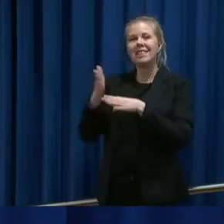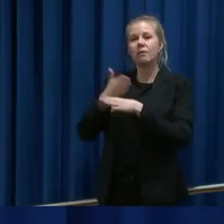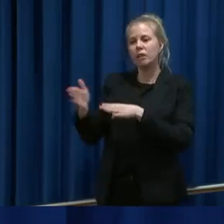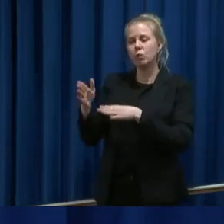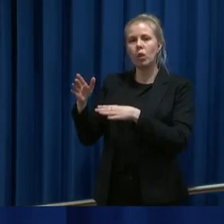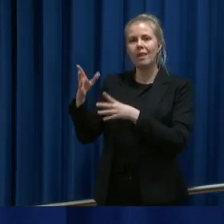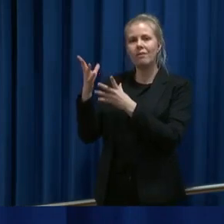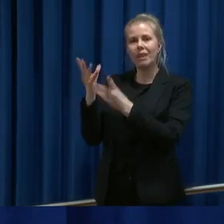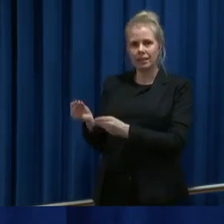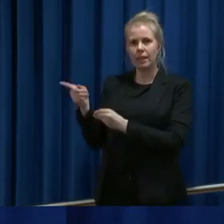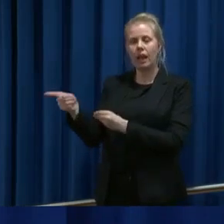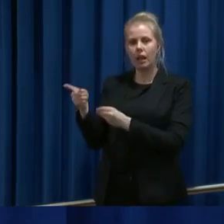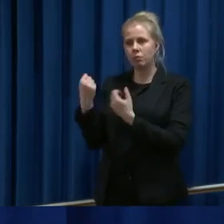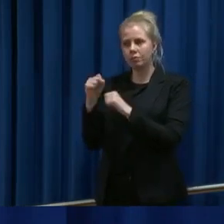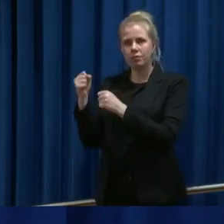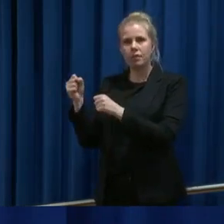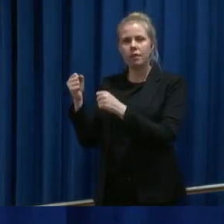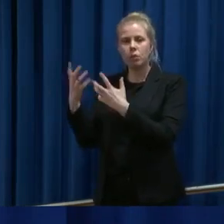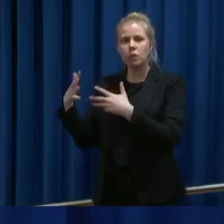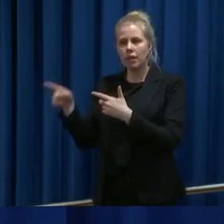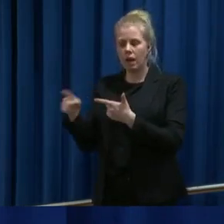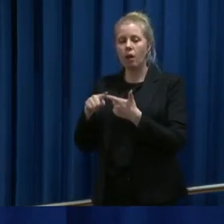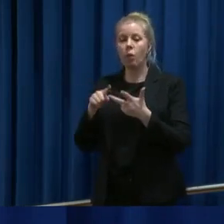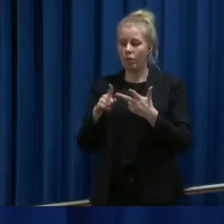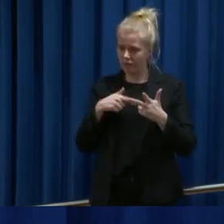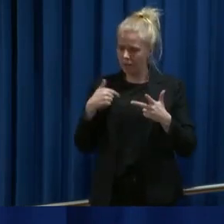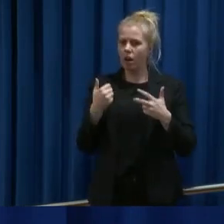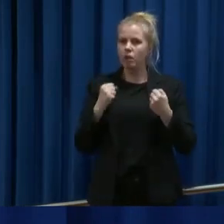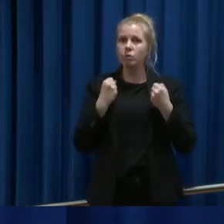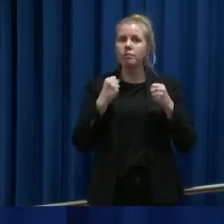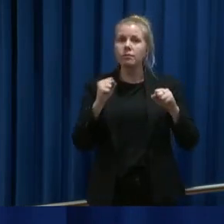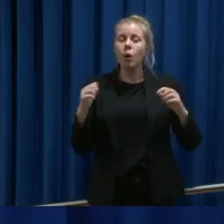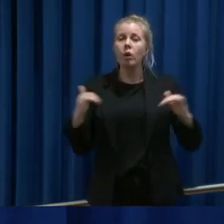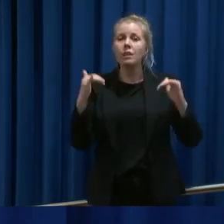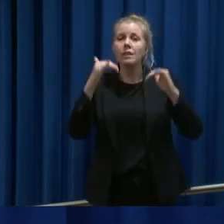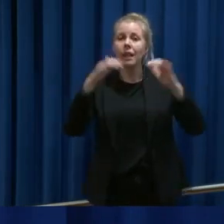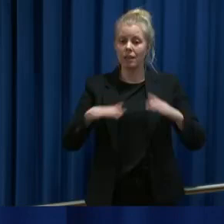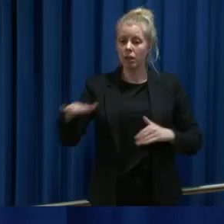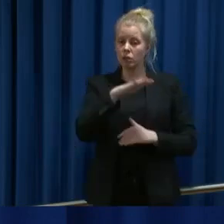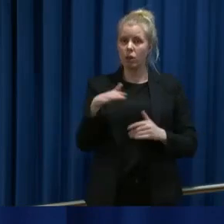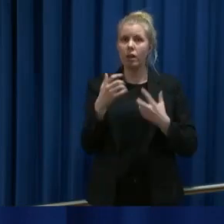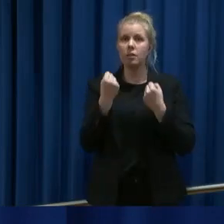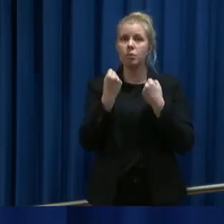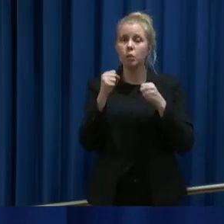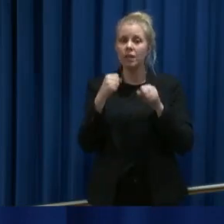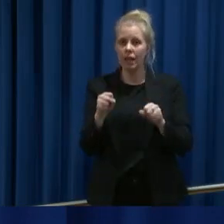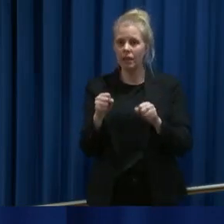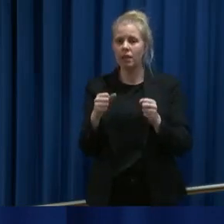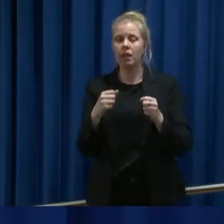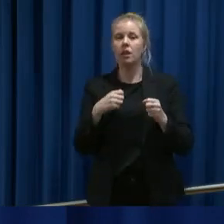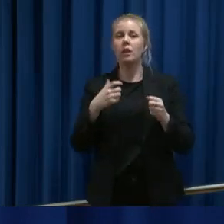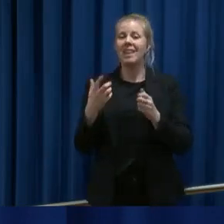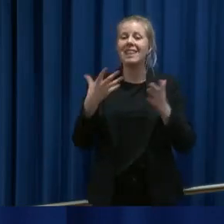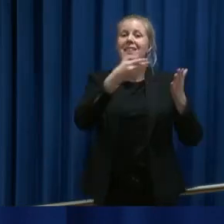Og i dag på grunn av den at vi har organisert dette nå som et nasjonalt prosjekt der det er en sykehusinnkjøp som